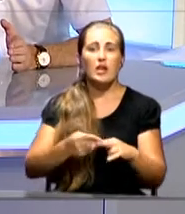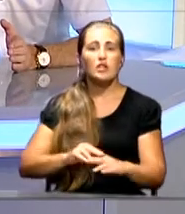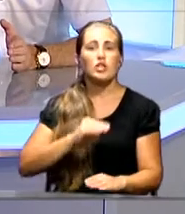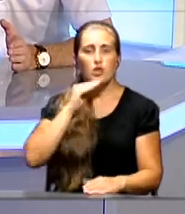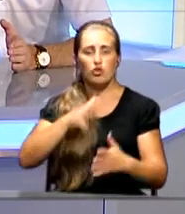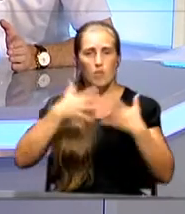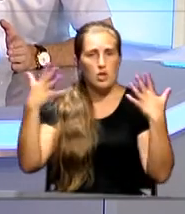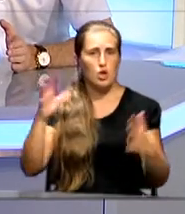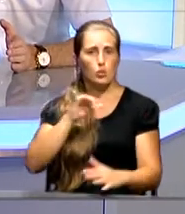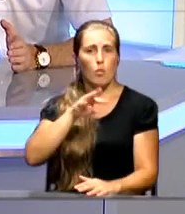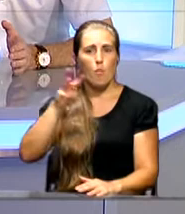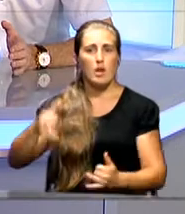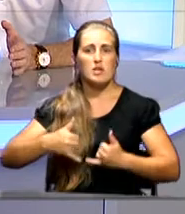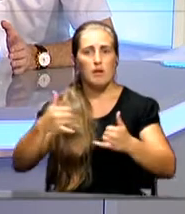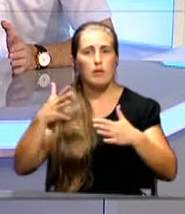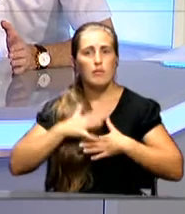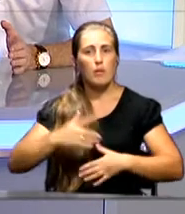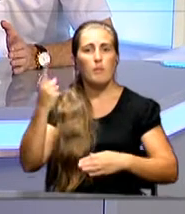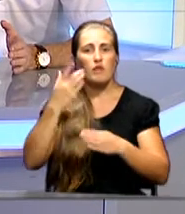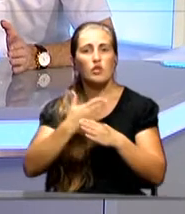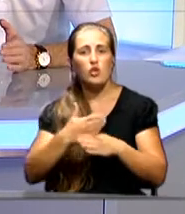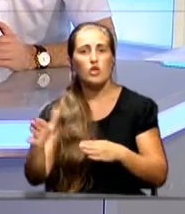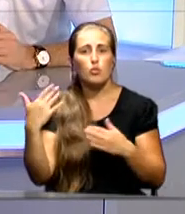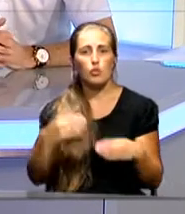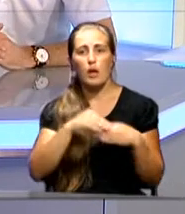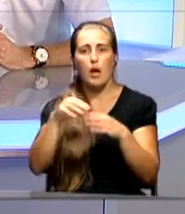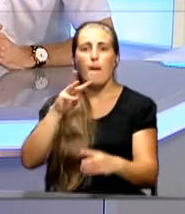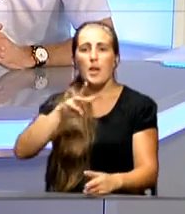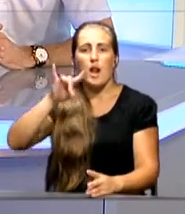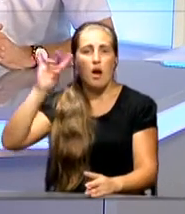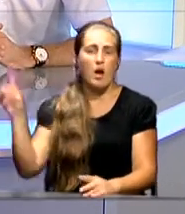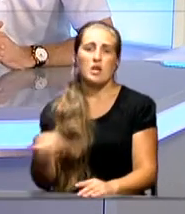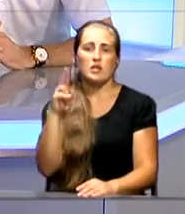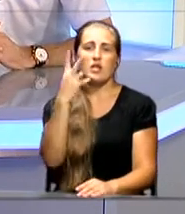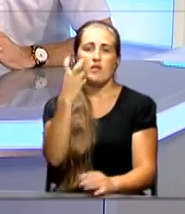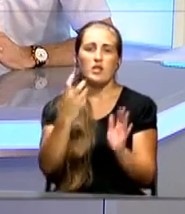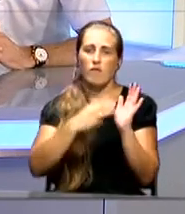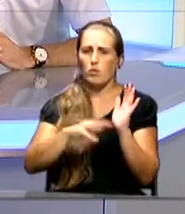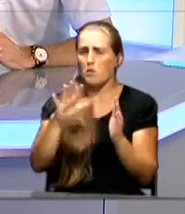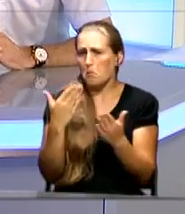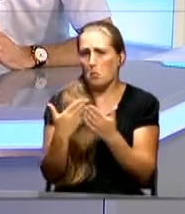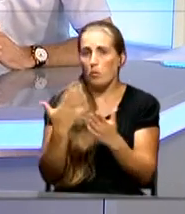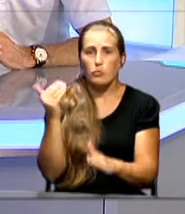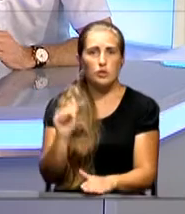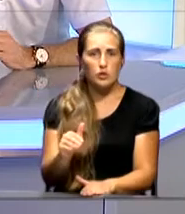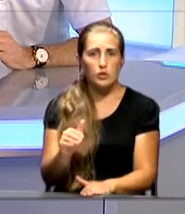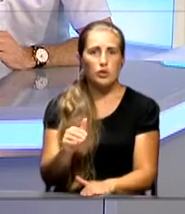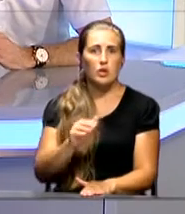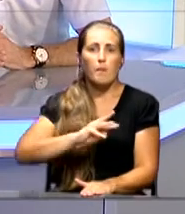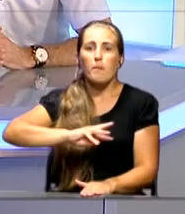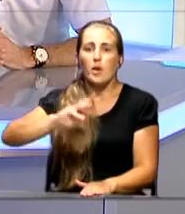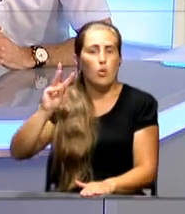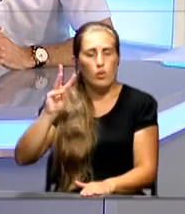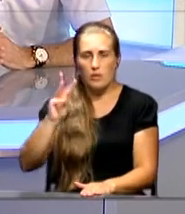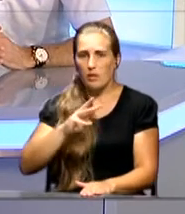большая сумма для Крыма. Вот первая часть от раньше уже пришла. Это миллиард там 285, по-моему, миллионов,